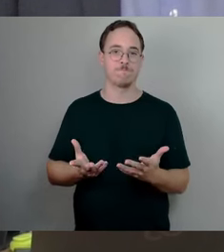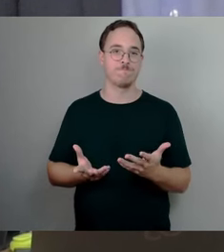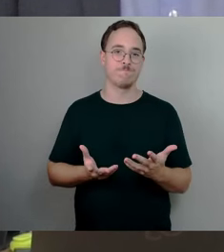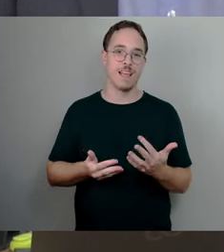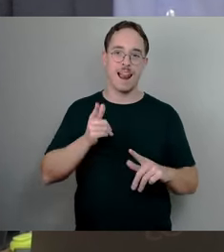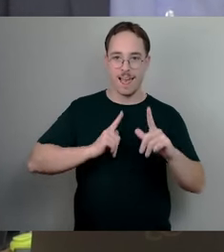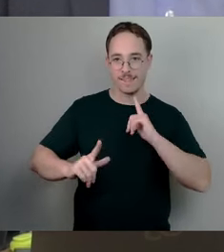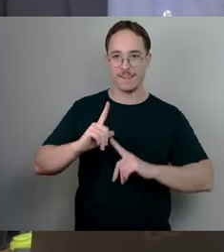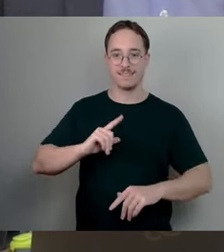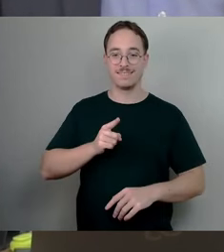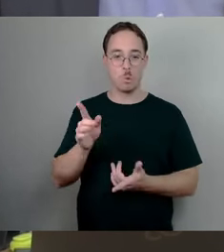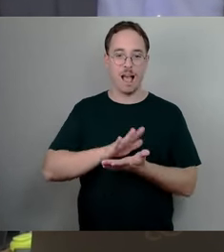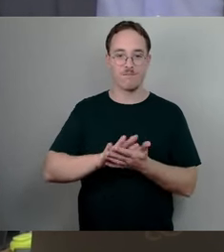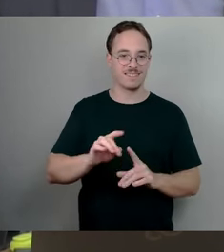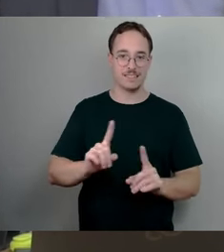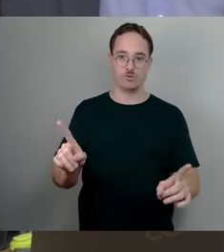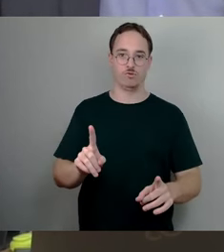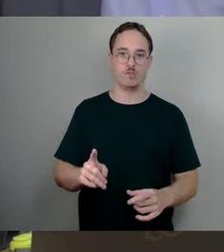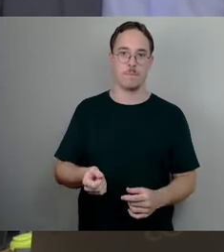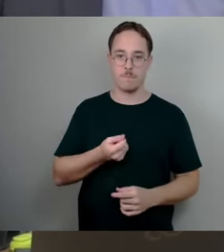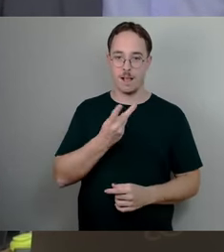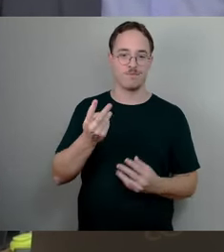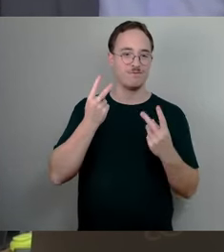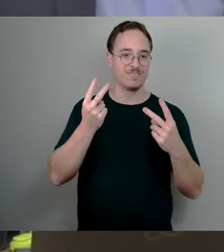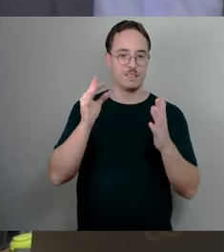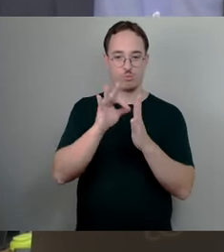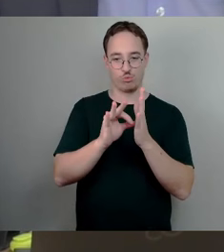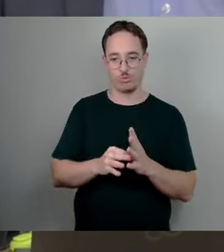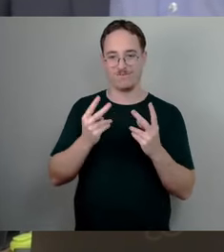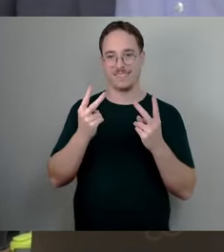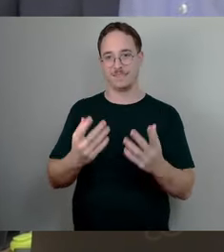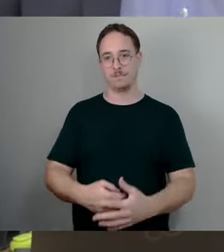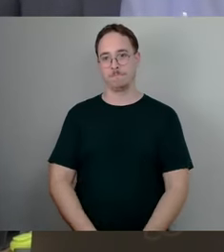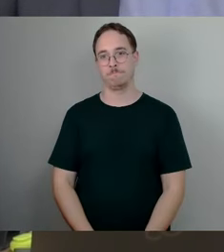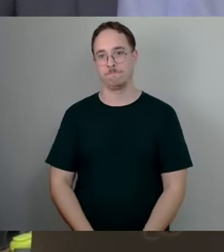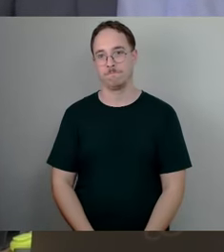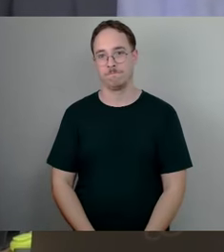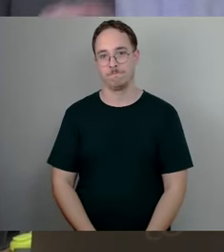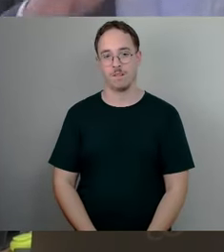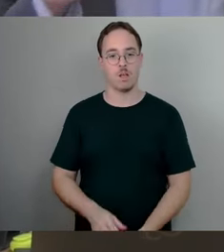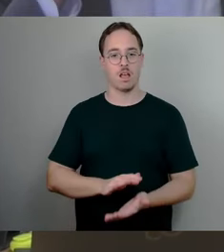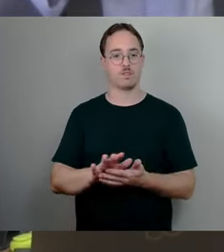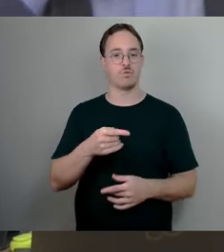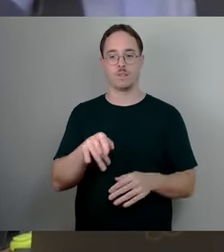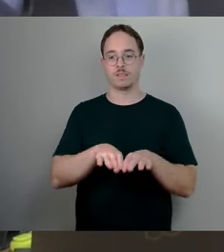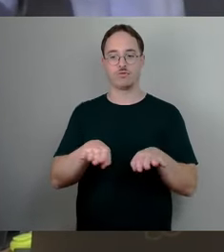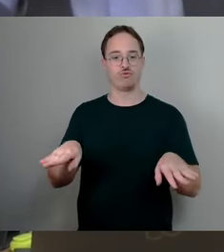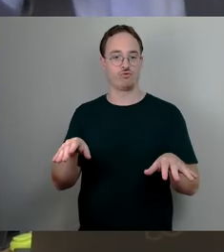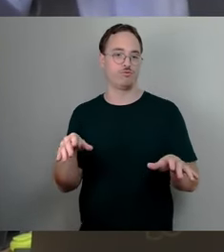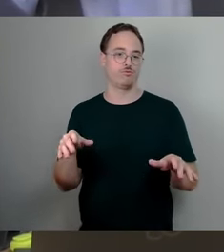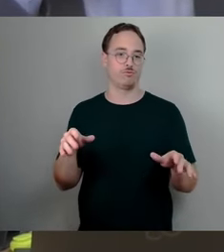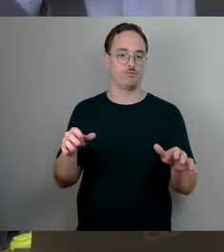Fragen mit zu klären, die jetzt nicht mehr per einer pauschalen Anfrage und mal schnell hier über die Tischkante dann zu einer